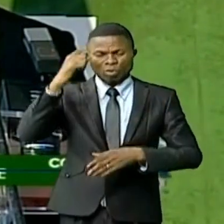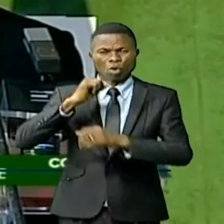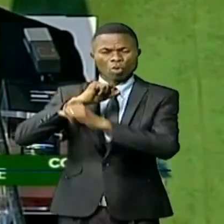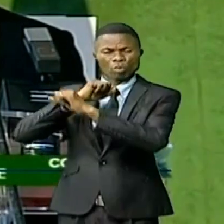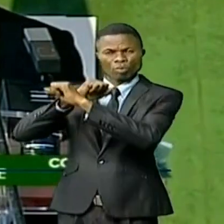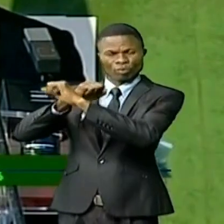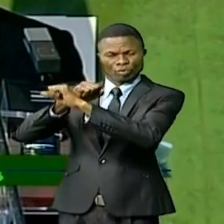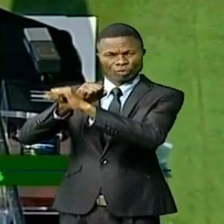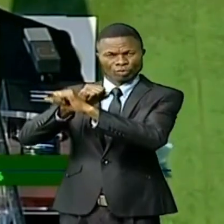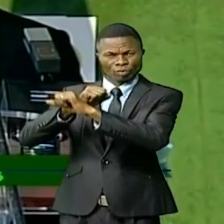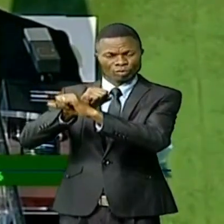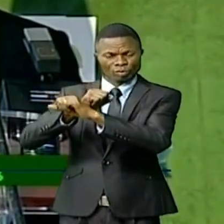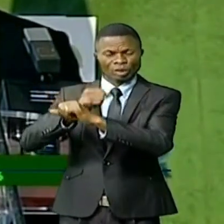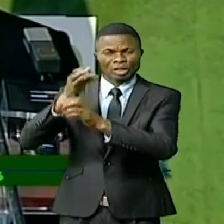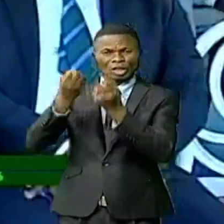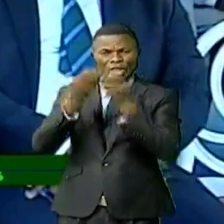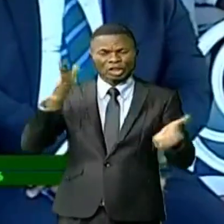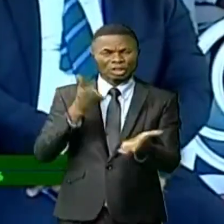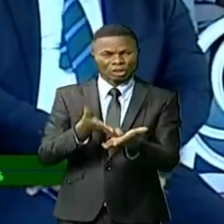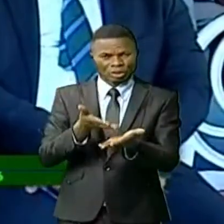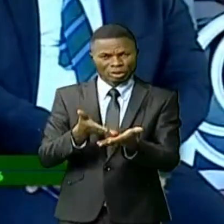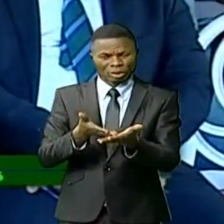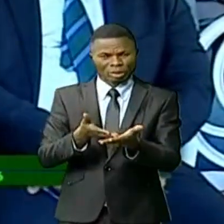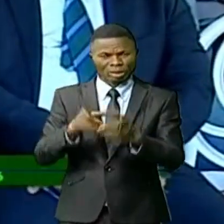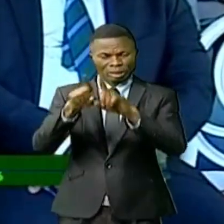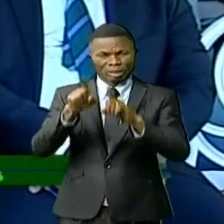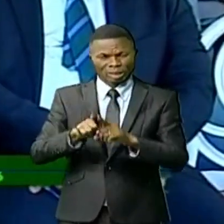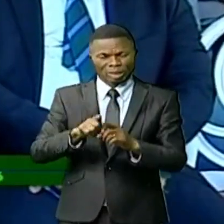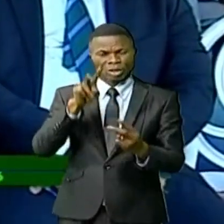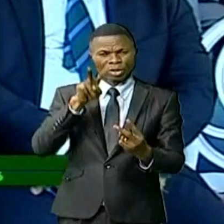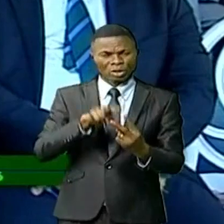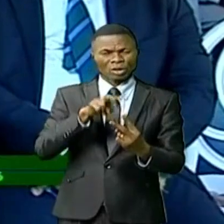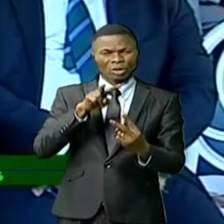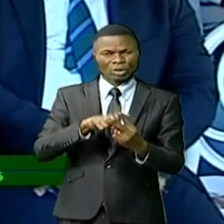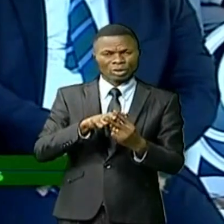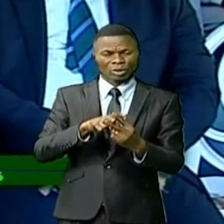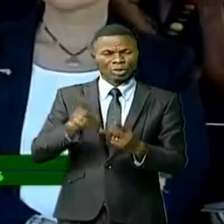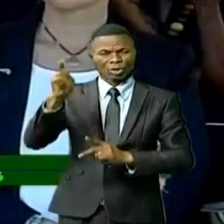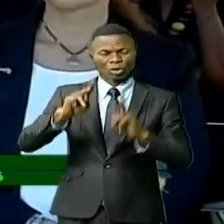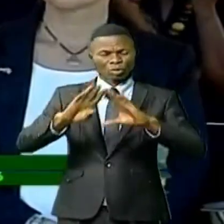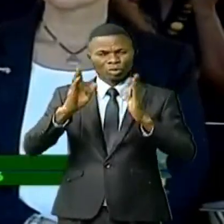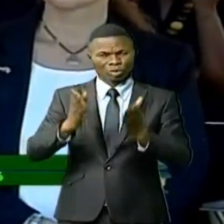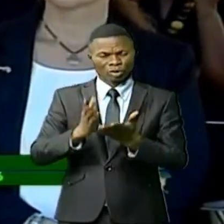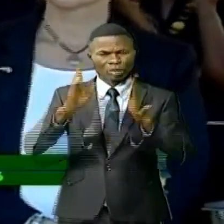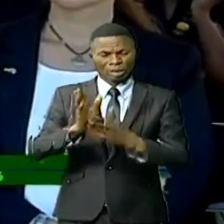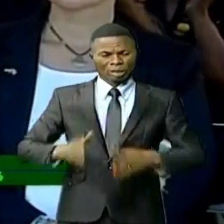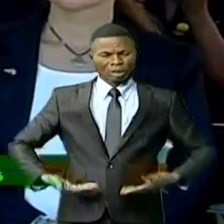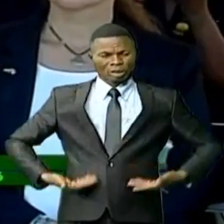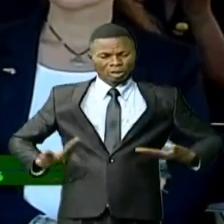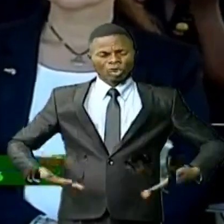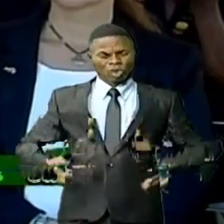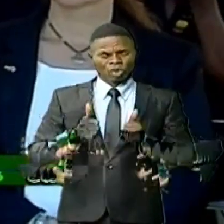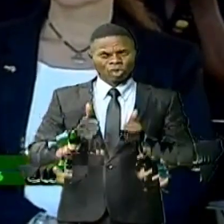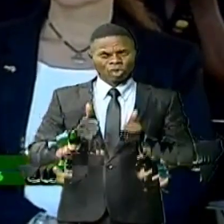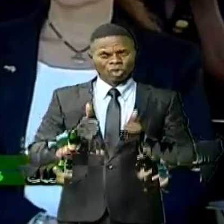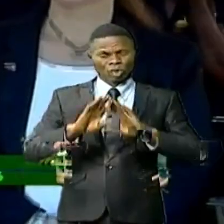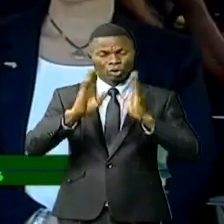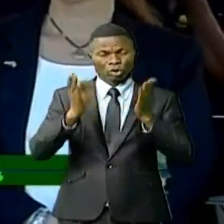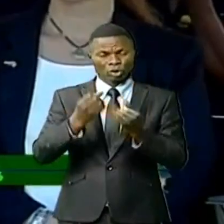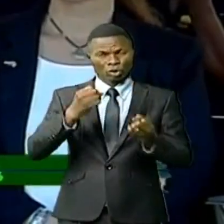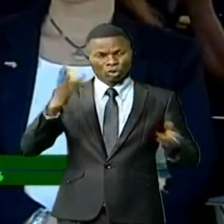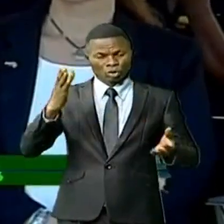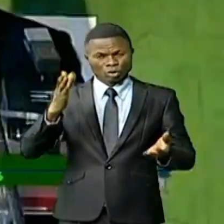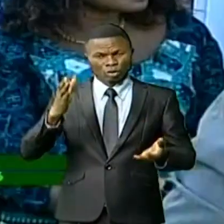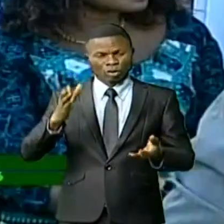ce riche patrimoine et garantir à sa population le droit de jouir de toutes les potentialités